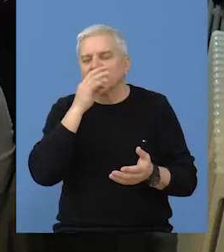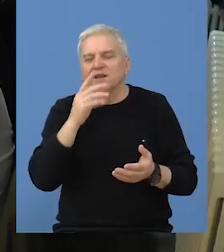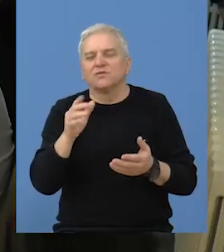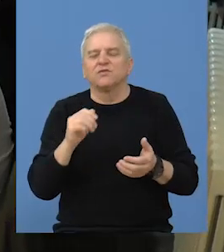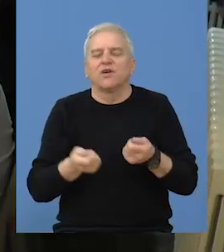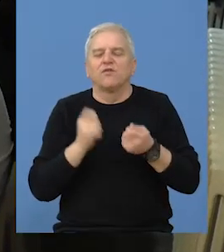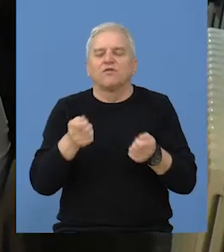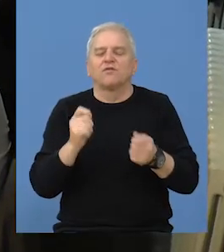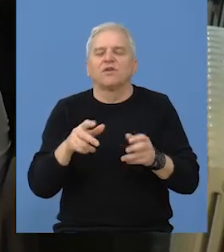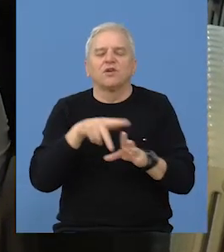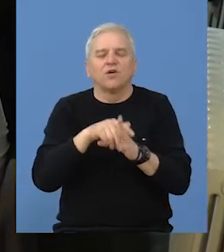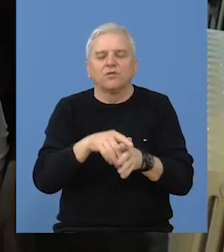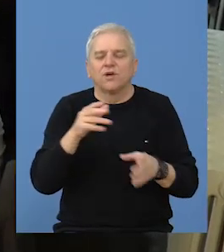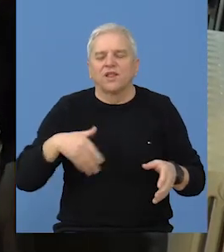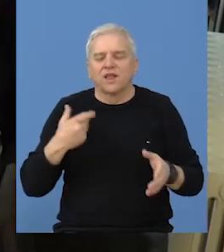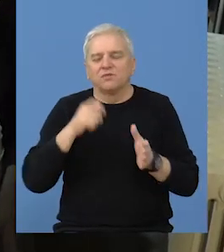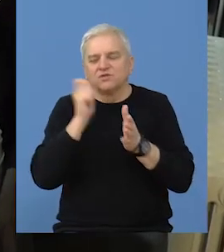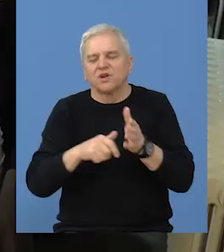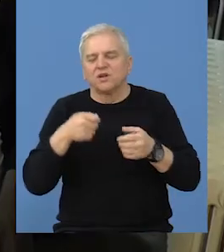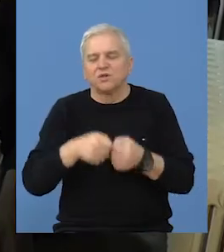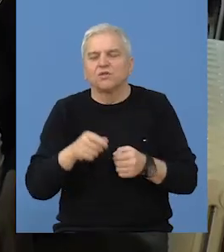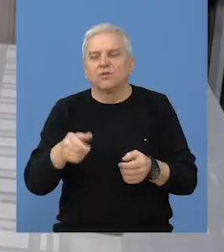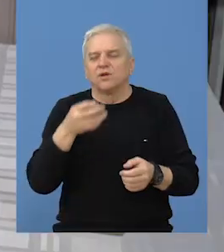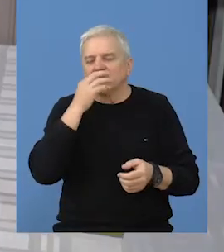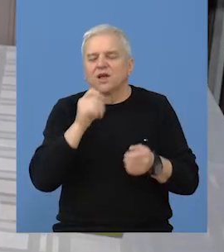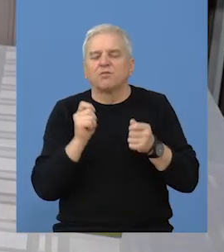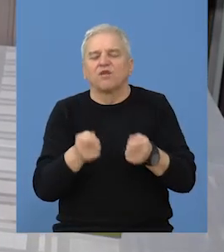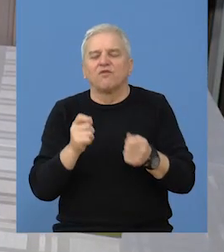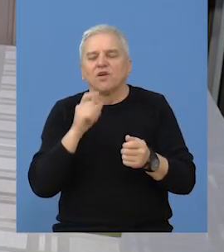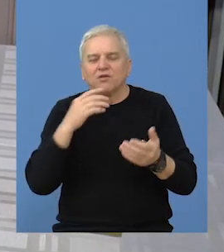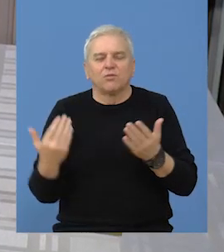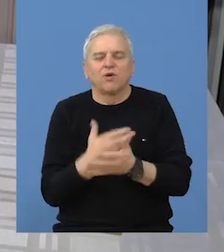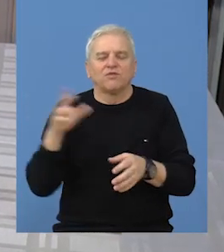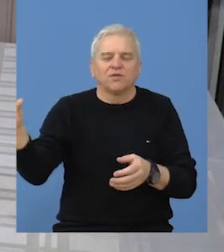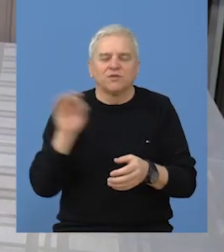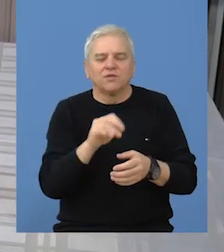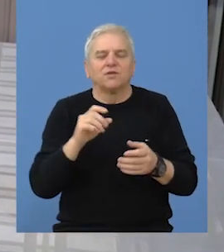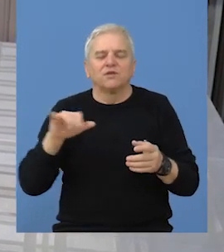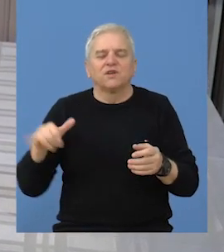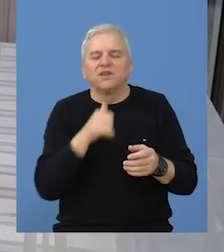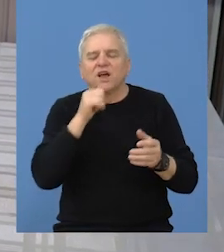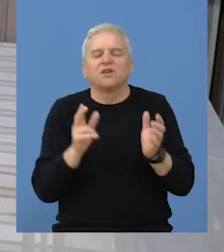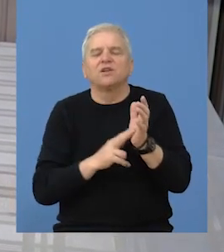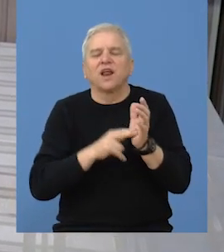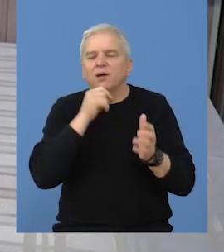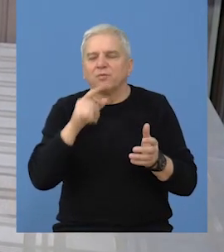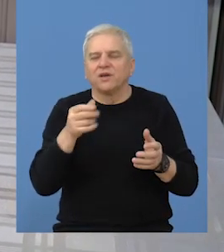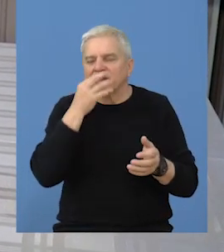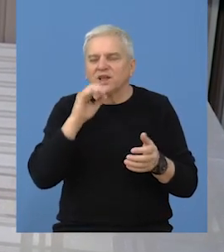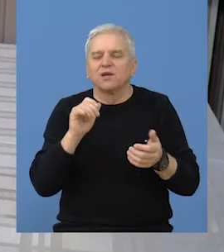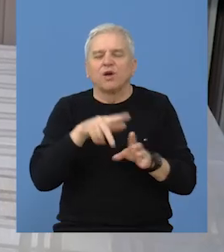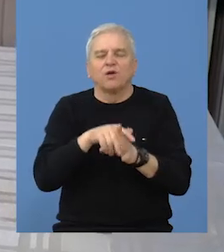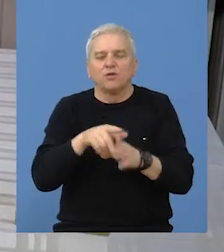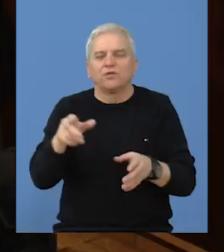najuspešnijem vozaču, grlu i najmlađem članu kluba. Za najboljeg vozača ponovo je proglašen Janoš Nemec.